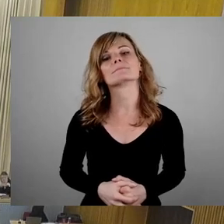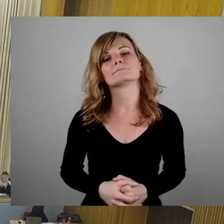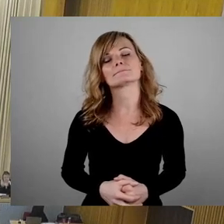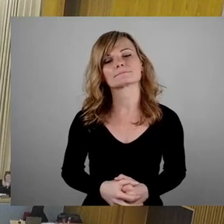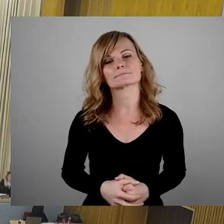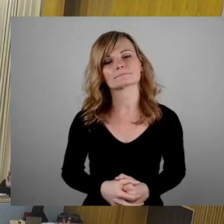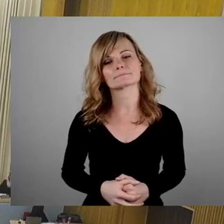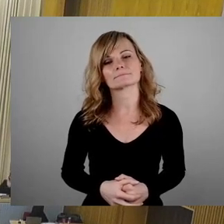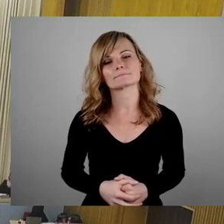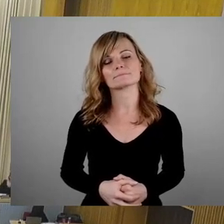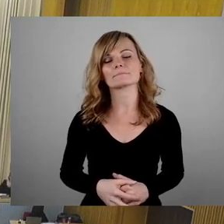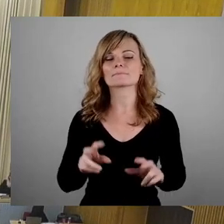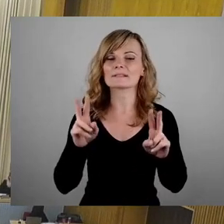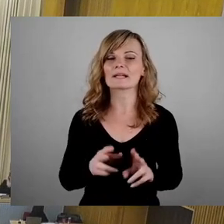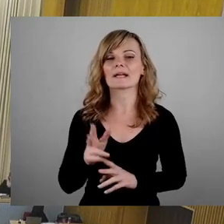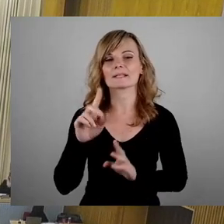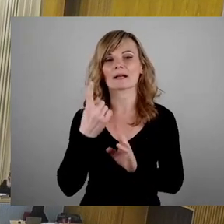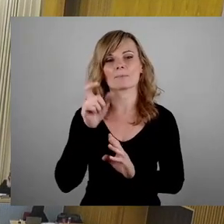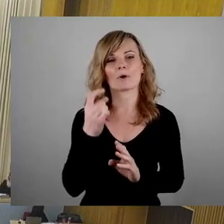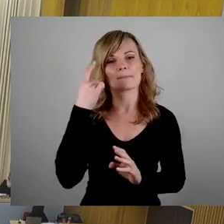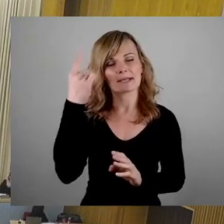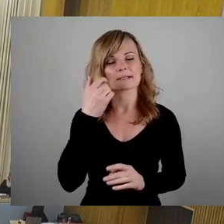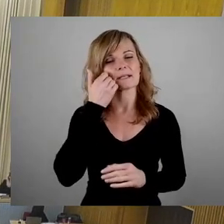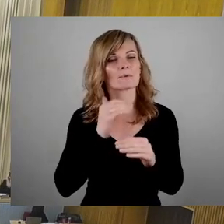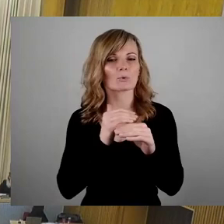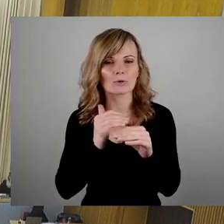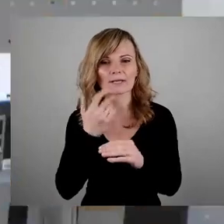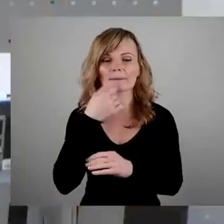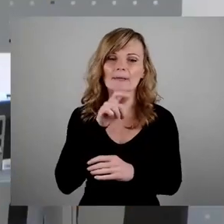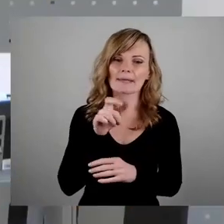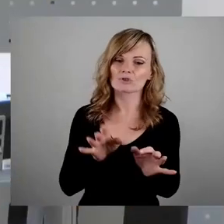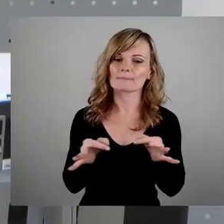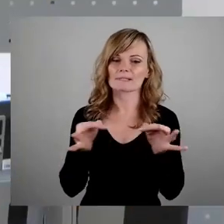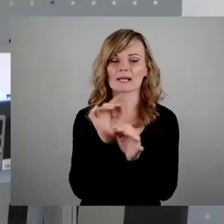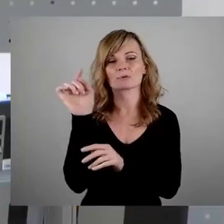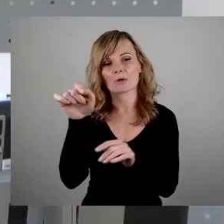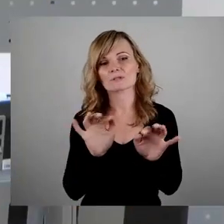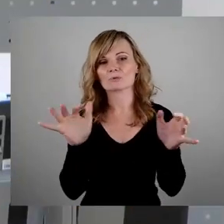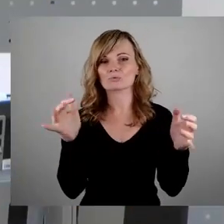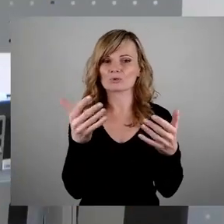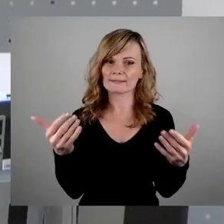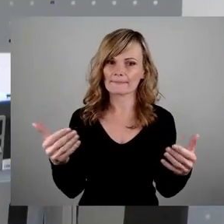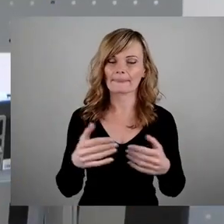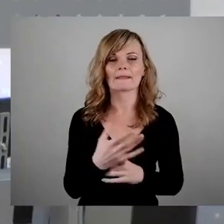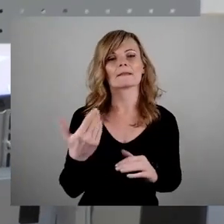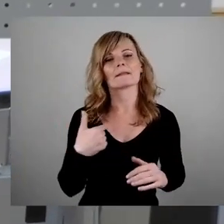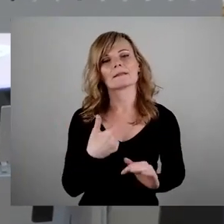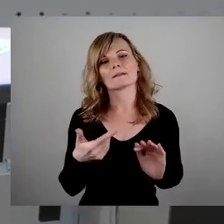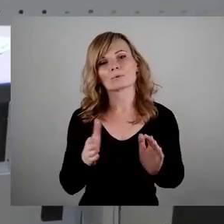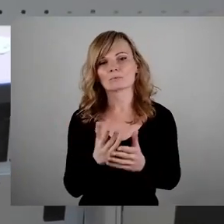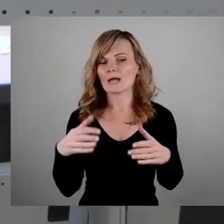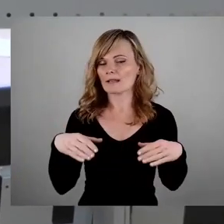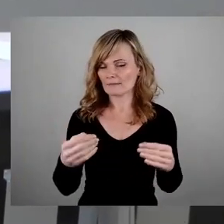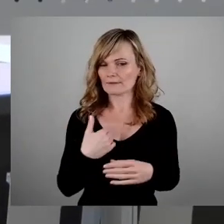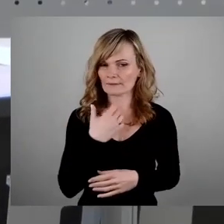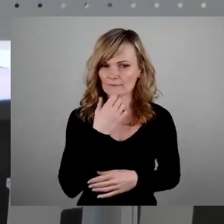Sehr geehrter Herr erster Bürgermeister, liebe Kolleginnen und Kollegen, liebe Menschen im Saal und draußen im Stream. Lassen Sie mich damit beginnen, dass